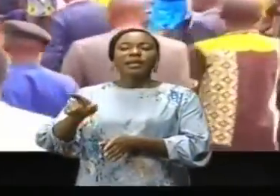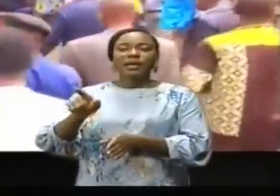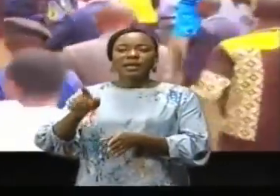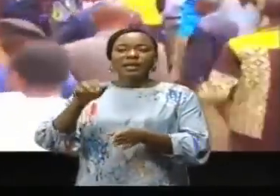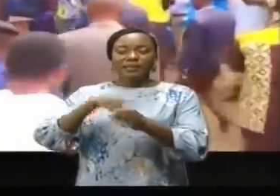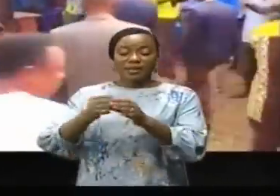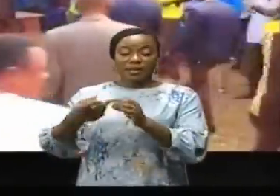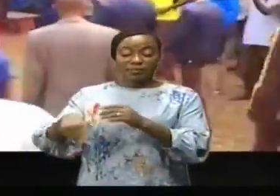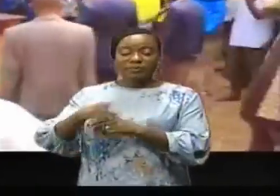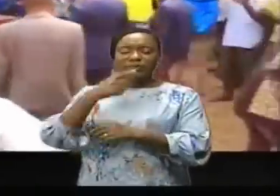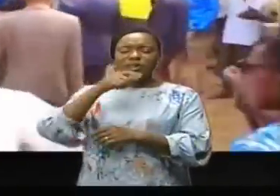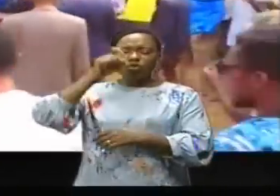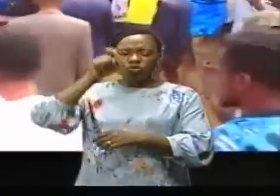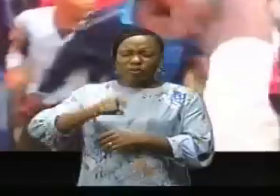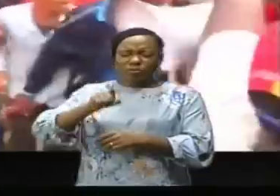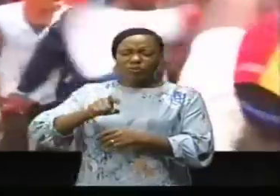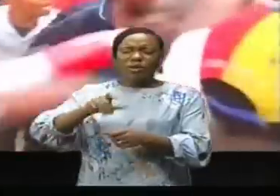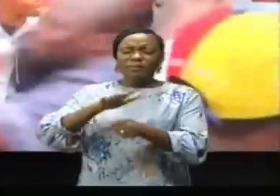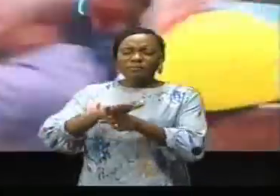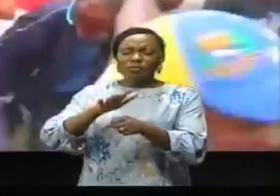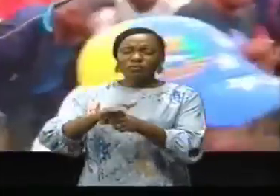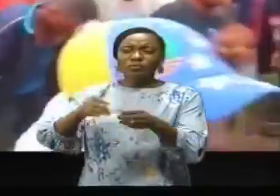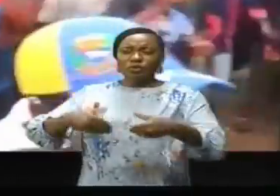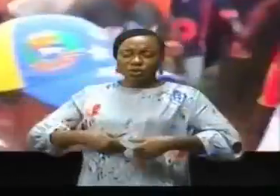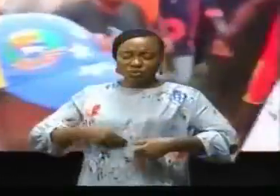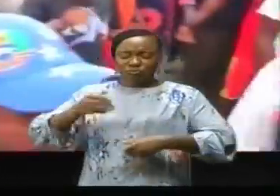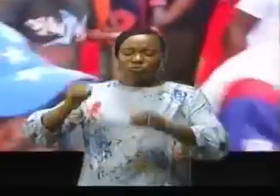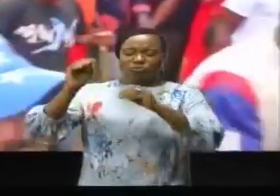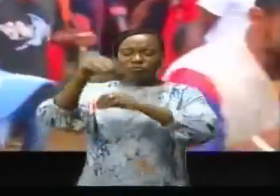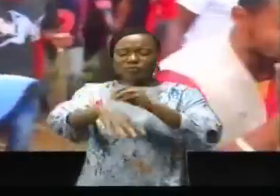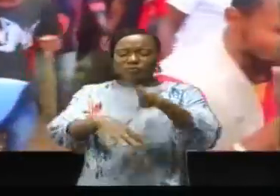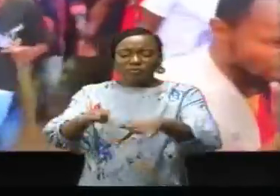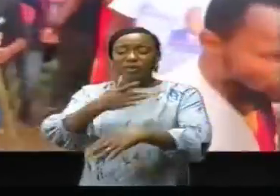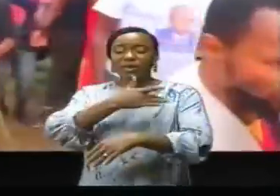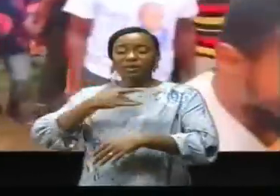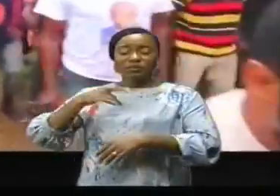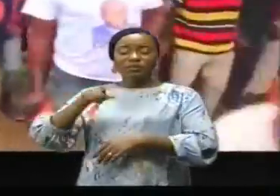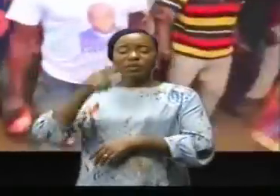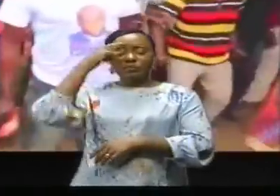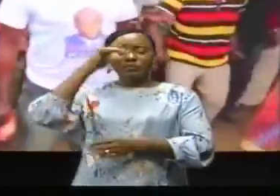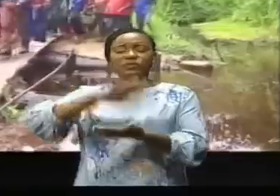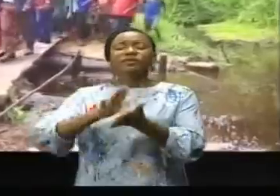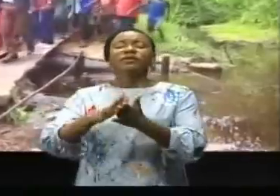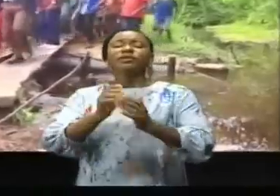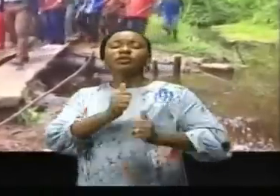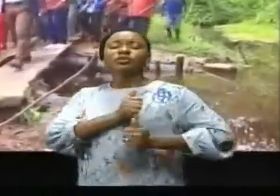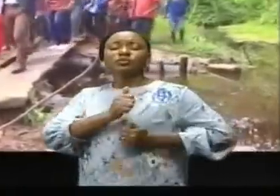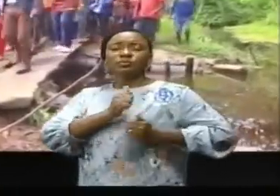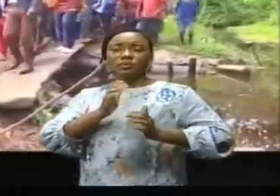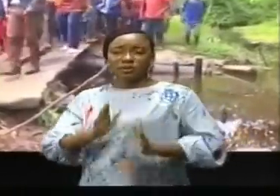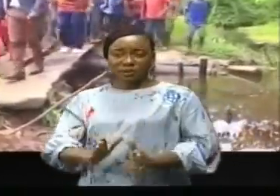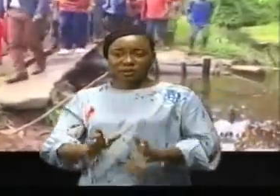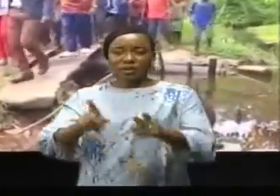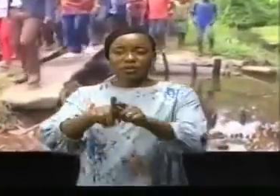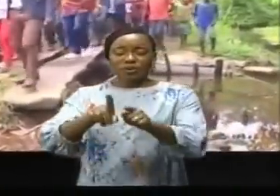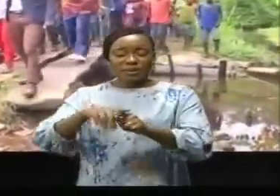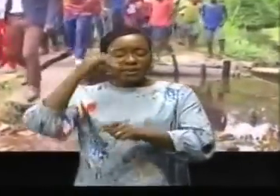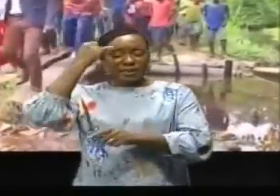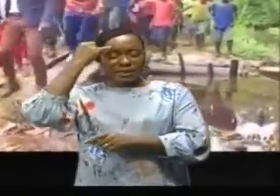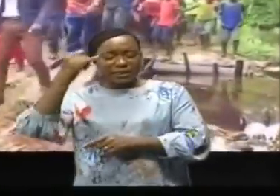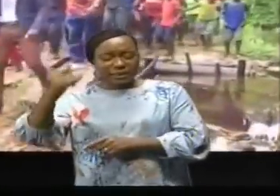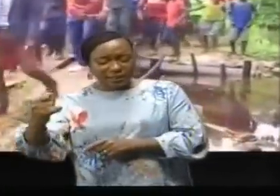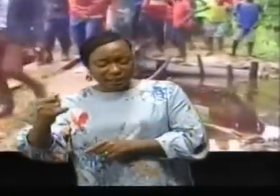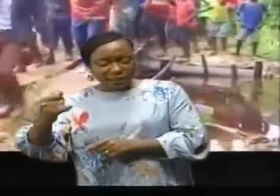jeunes à s'enrôler dans l'armée et aussi à soutenir les FRDC et toute initiative du chef de l'État, Félix Antoine Tusekedi